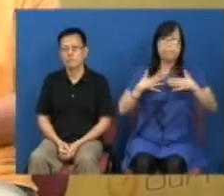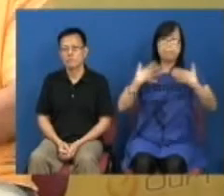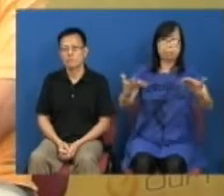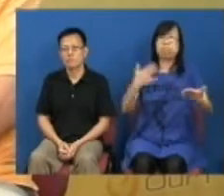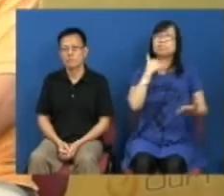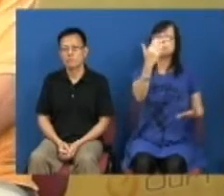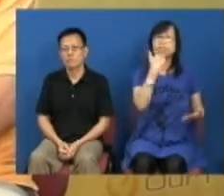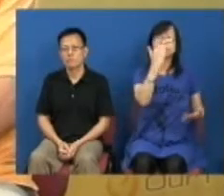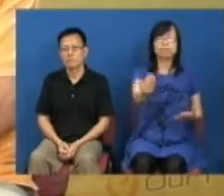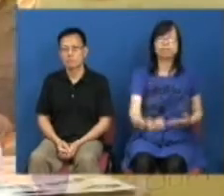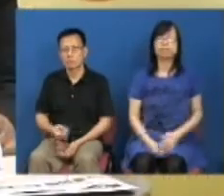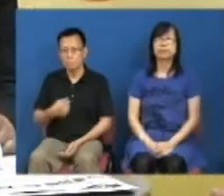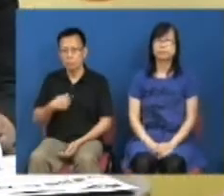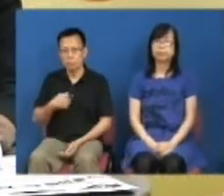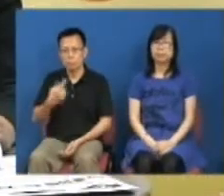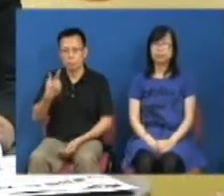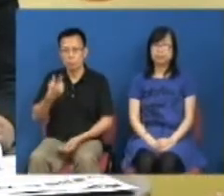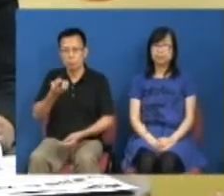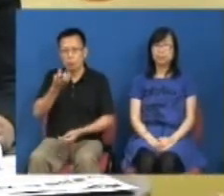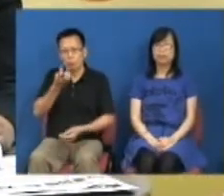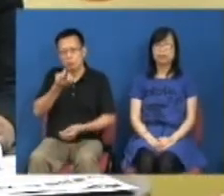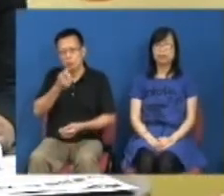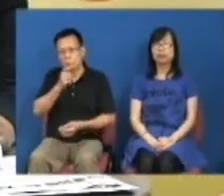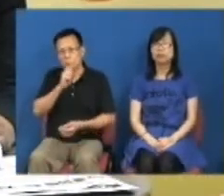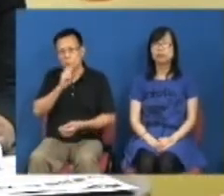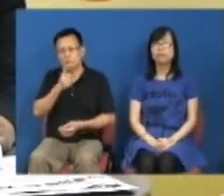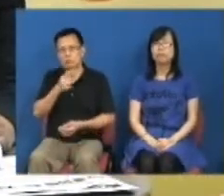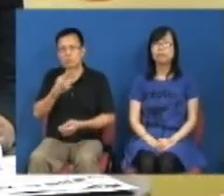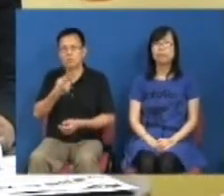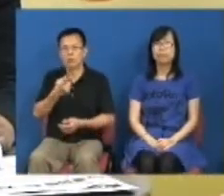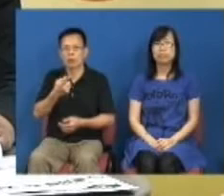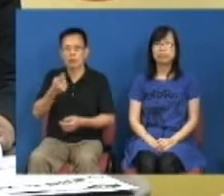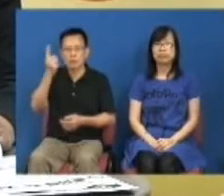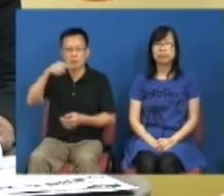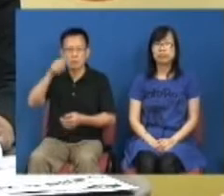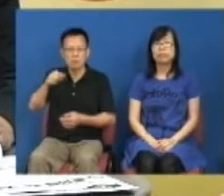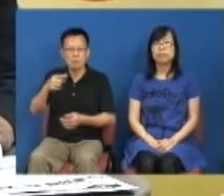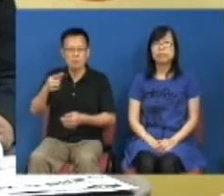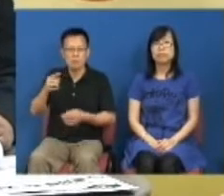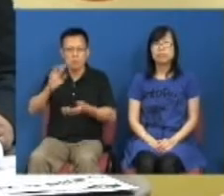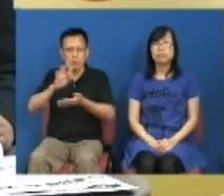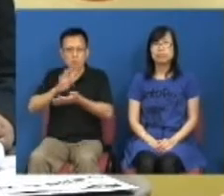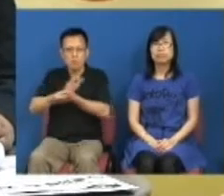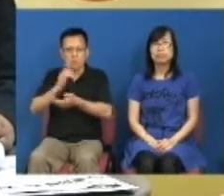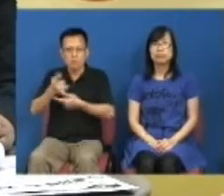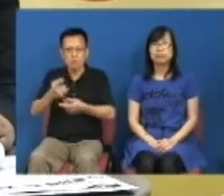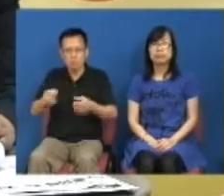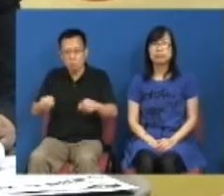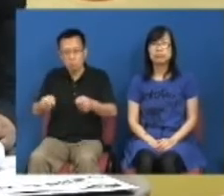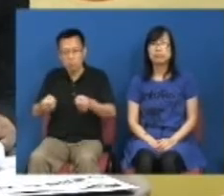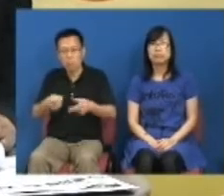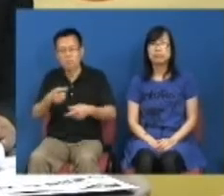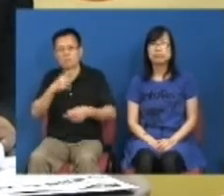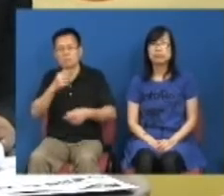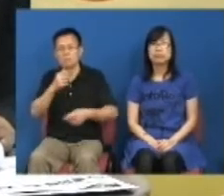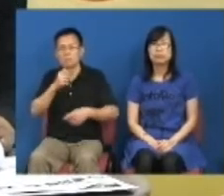诉求我都小友地觉得今早上千亿年代周庸都说些公道说话我们